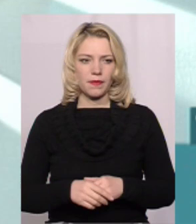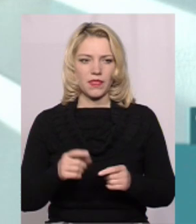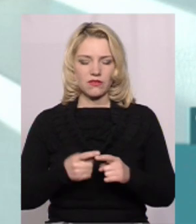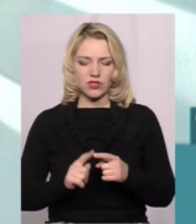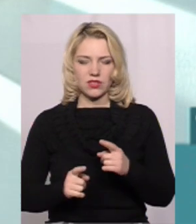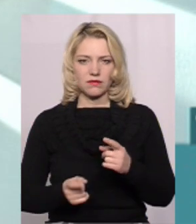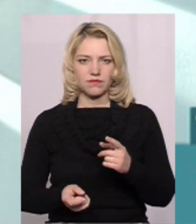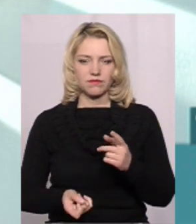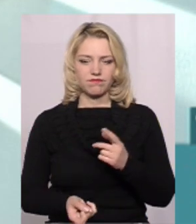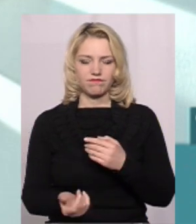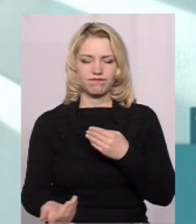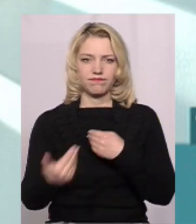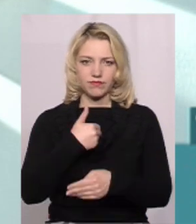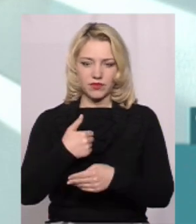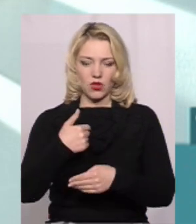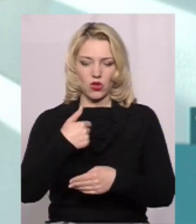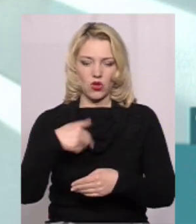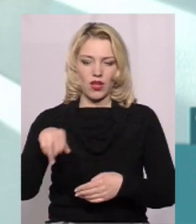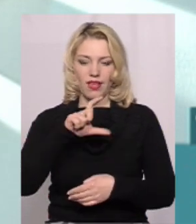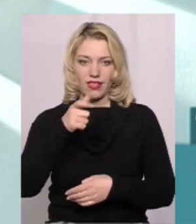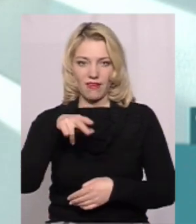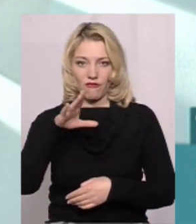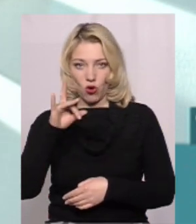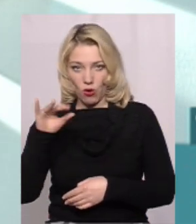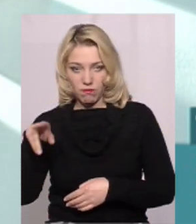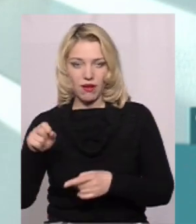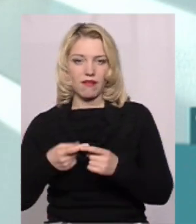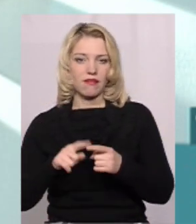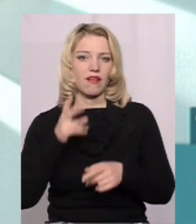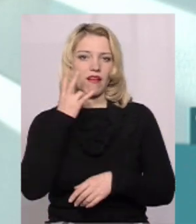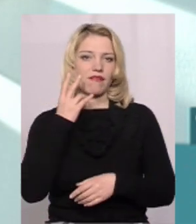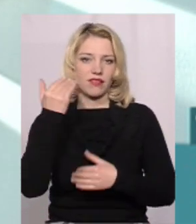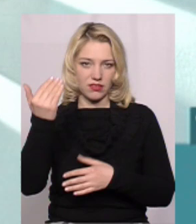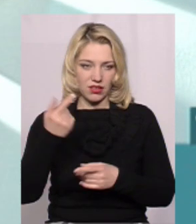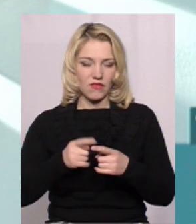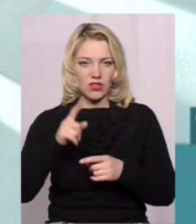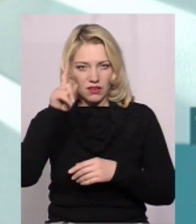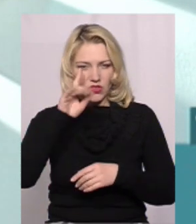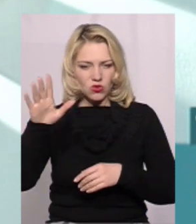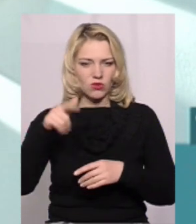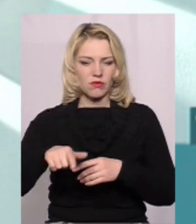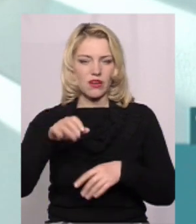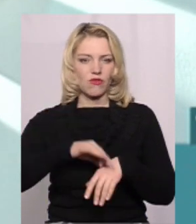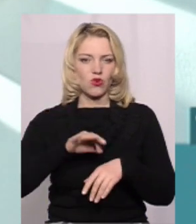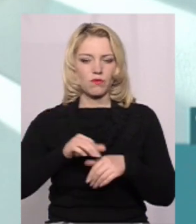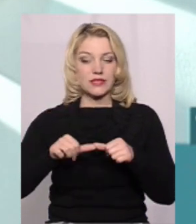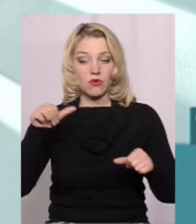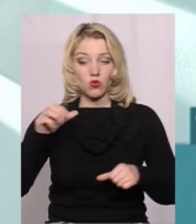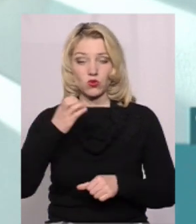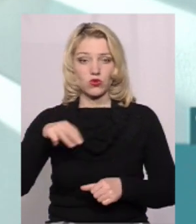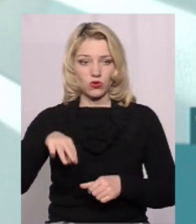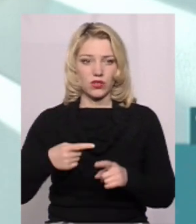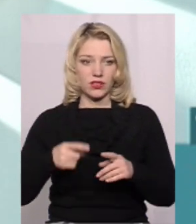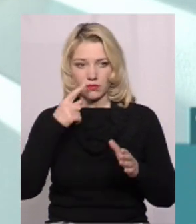Надійшла вона до Європи з Африки, тому така і назва, да, відома ще з минулого століття. На Україну вона вперше потрапила